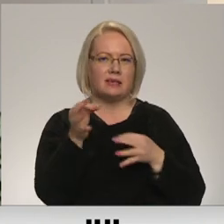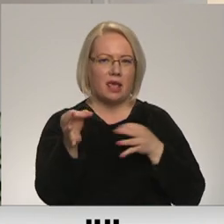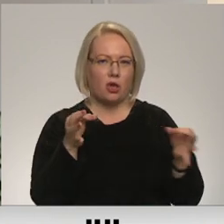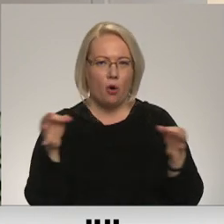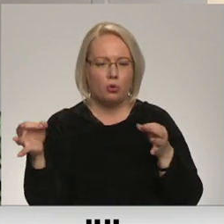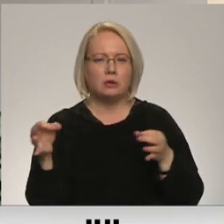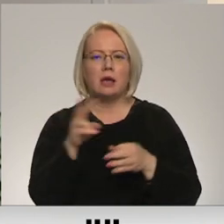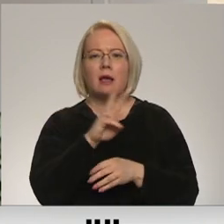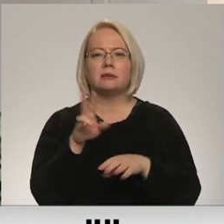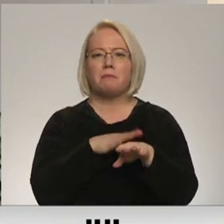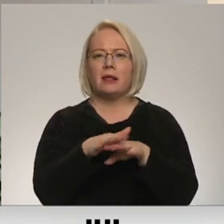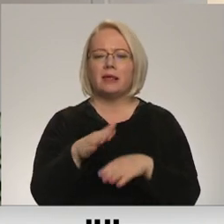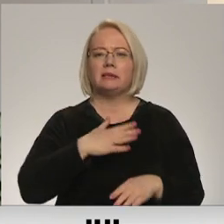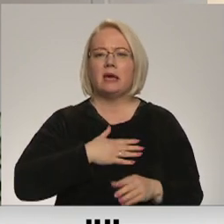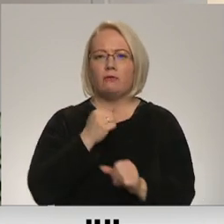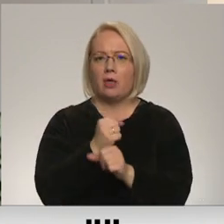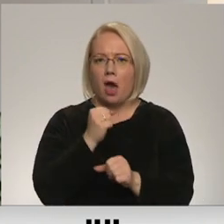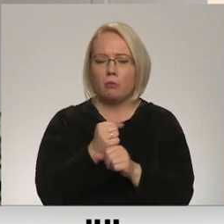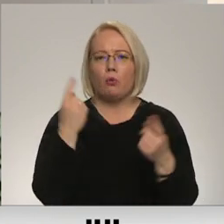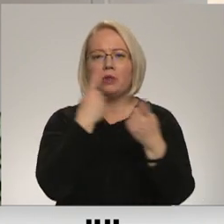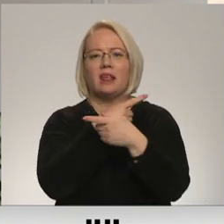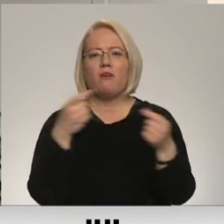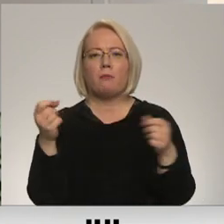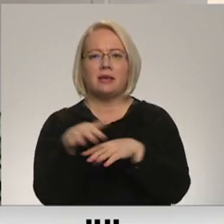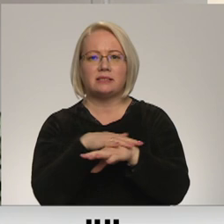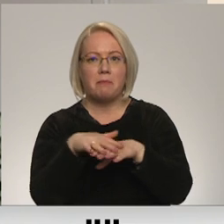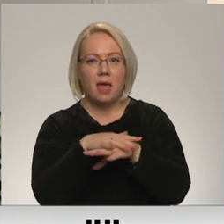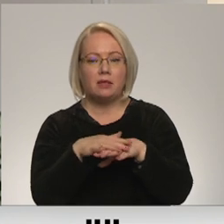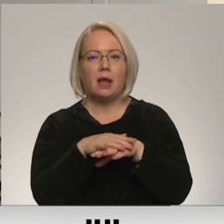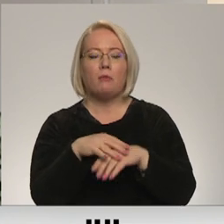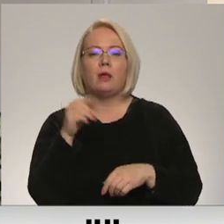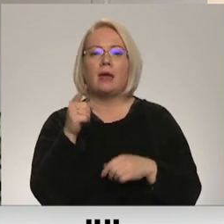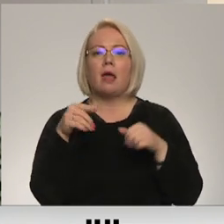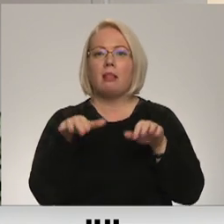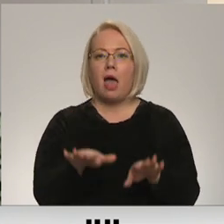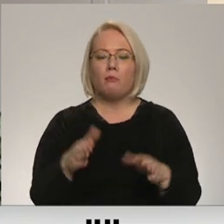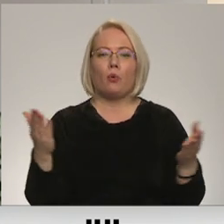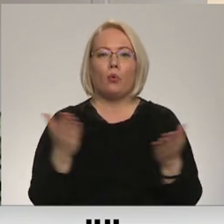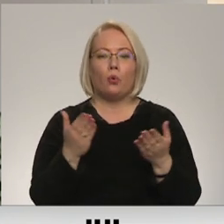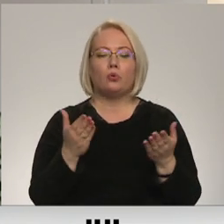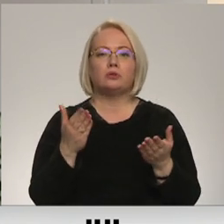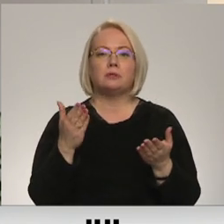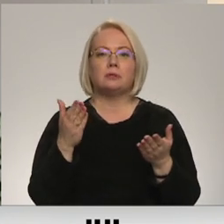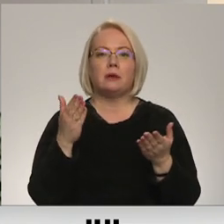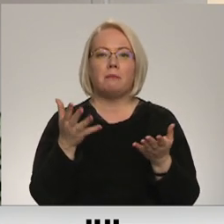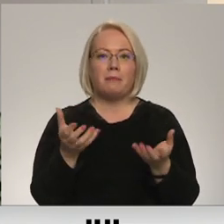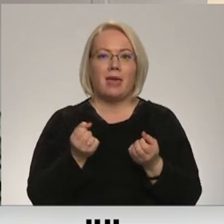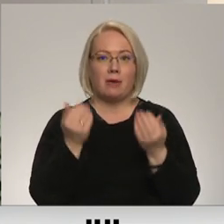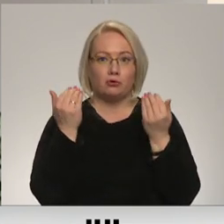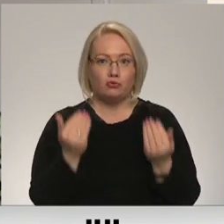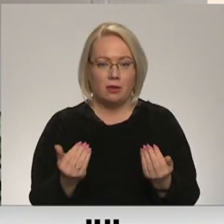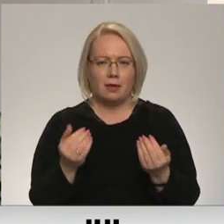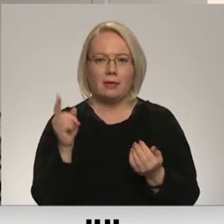pildījā savu darbu un informēja sabiedrību, tie lēmumi, kuras viņi pieņem šodien, ir ļoti